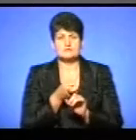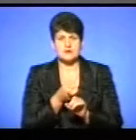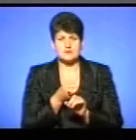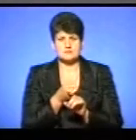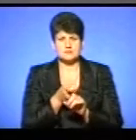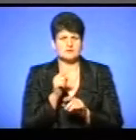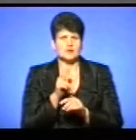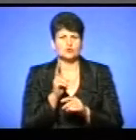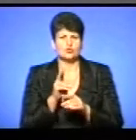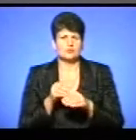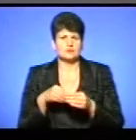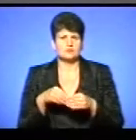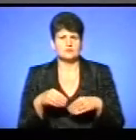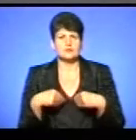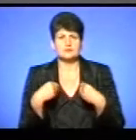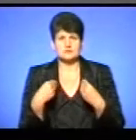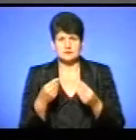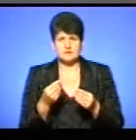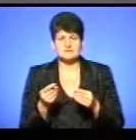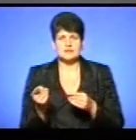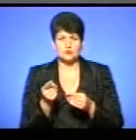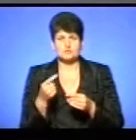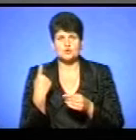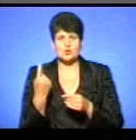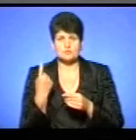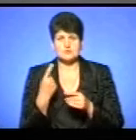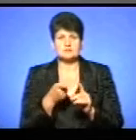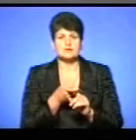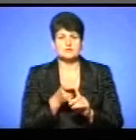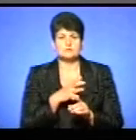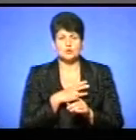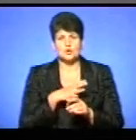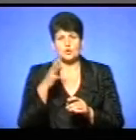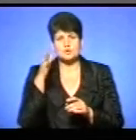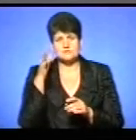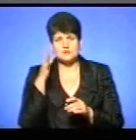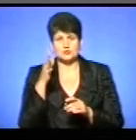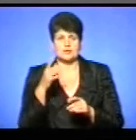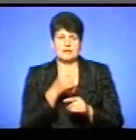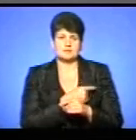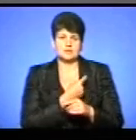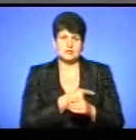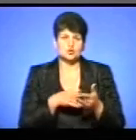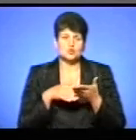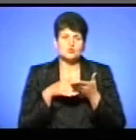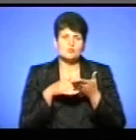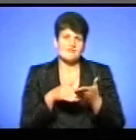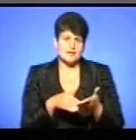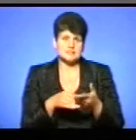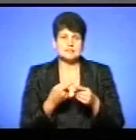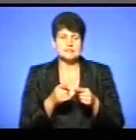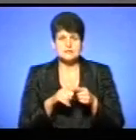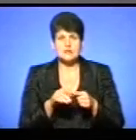тих, хто надсилав з Тернопільської області, стосувалося освітньої та медичної субвенції. Власне, щодо освітньої субвенції йшли